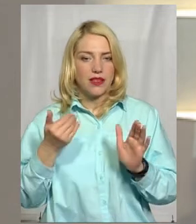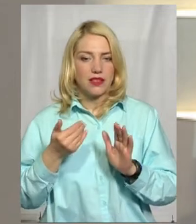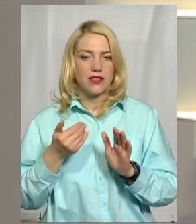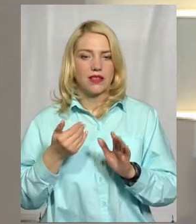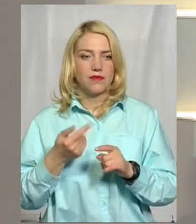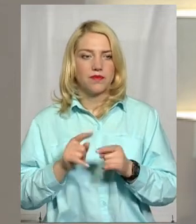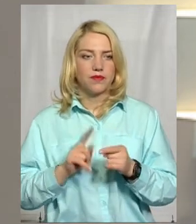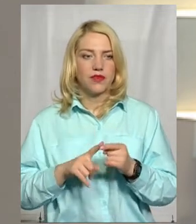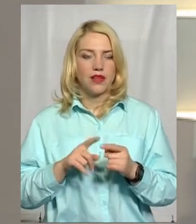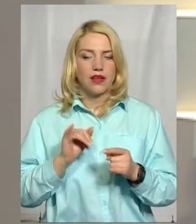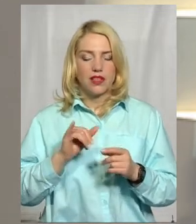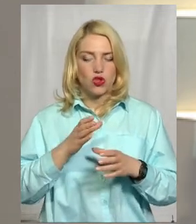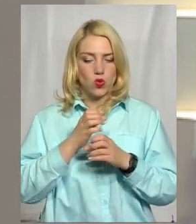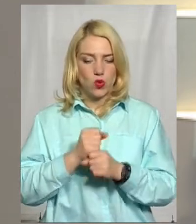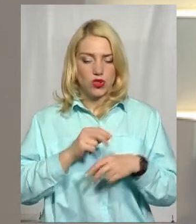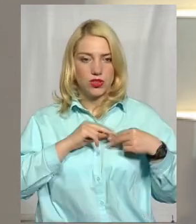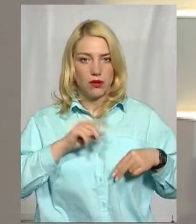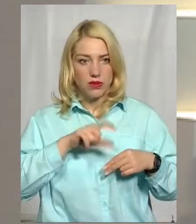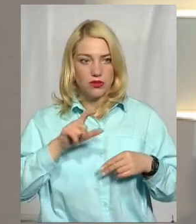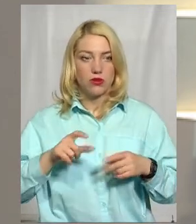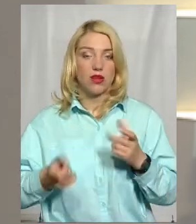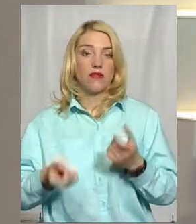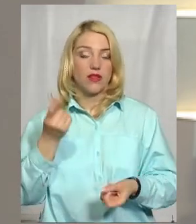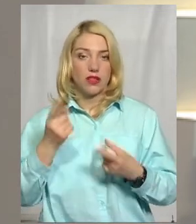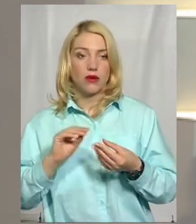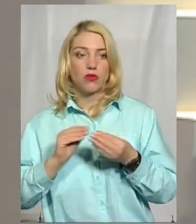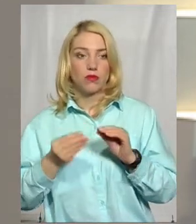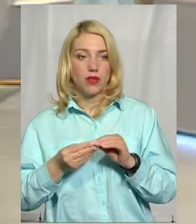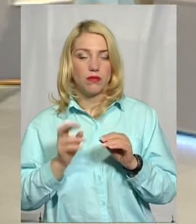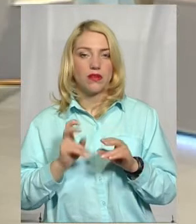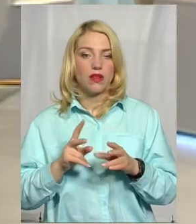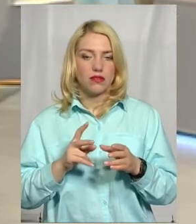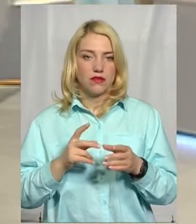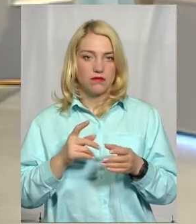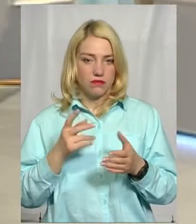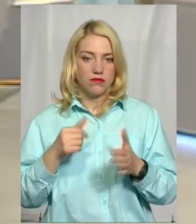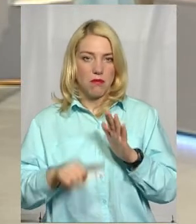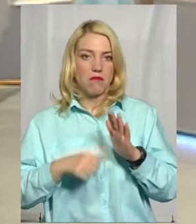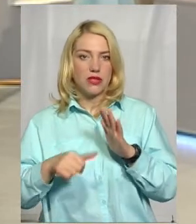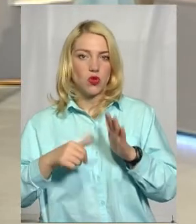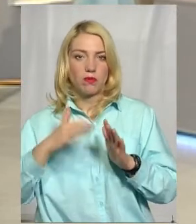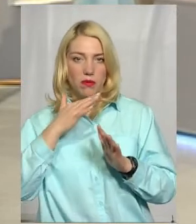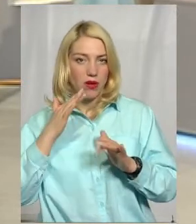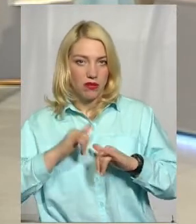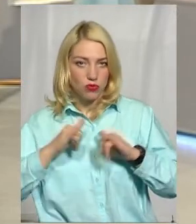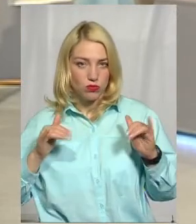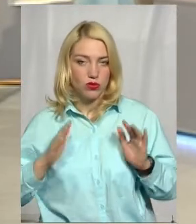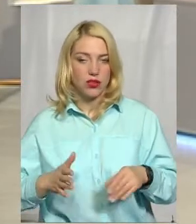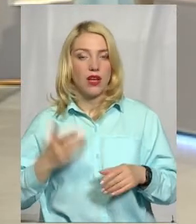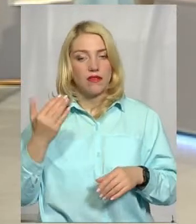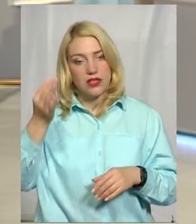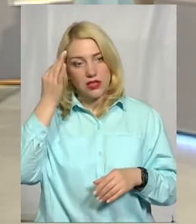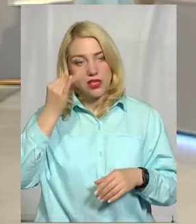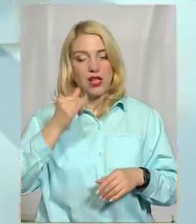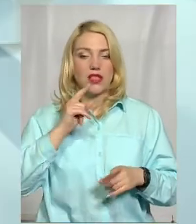відповідно, виникне знову проблема, чергова проблема, вірніше, з цього виходить із безробіттям. От, цікаво, ви згадали про наради